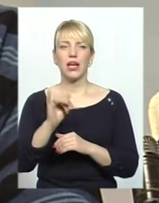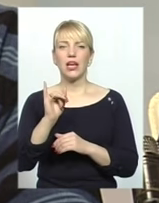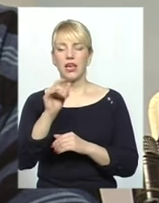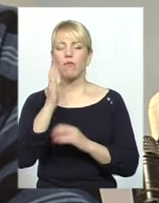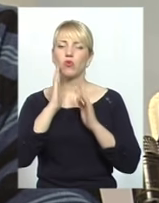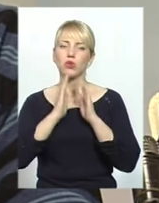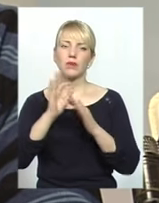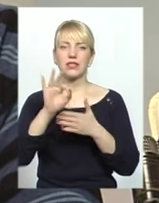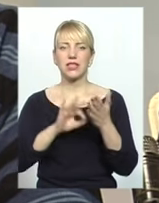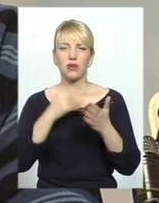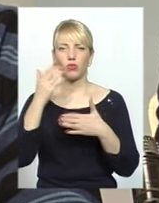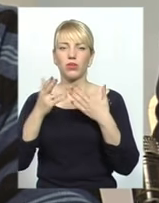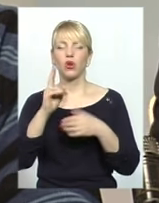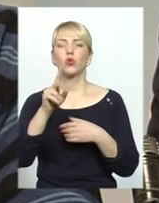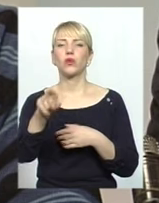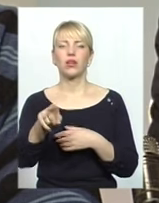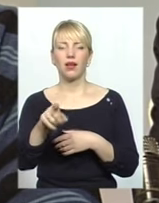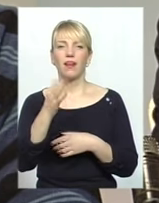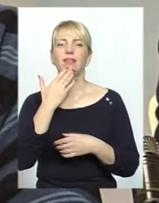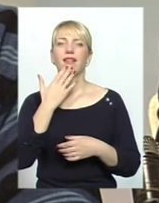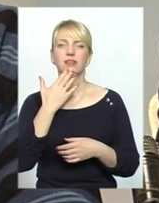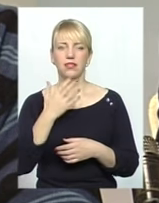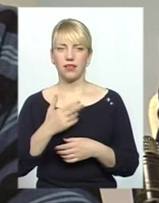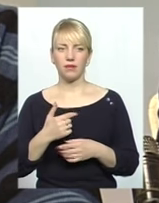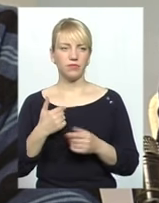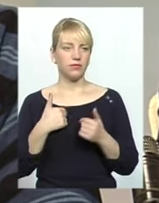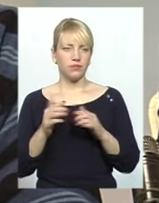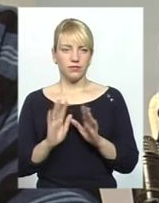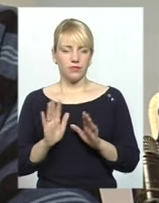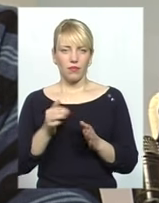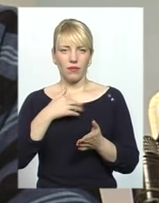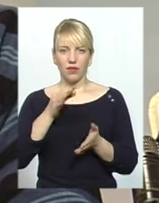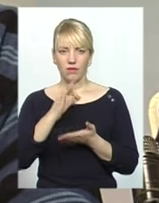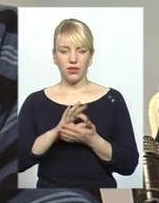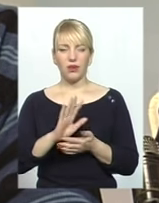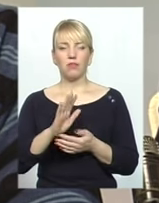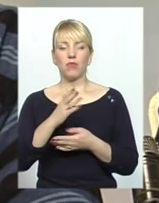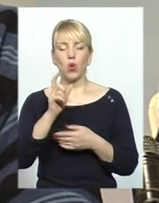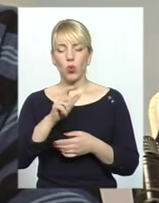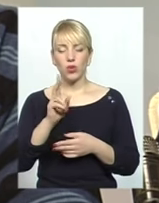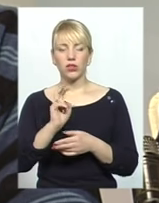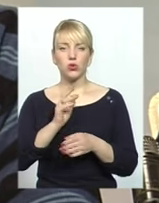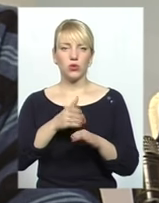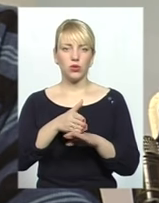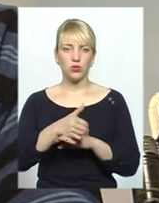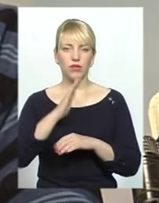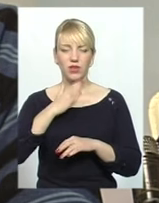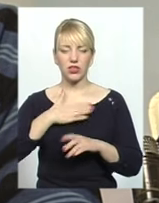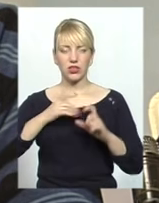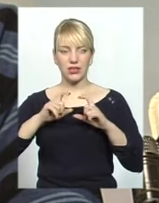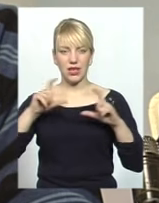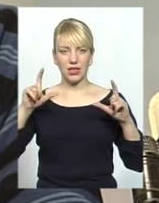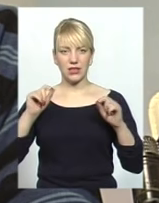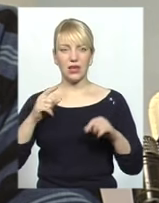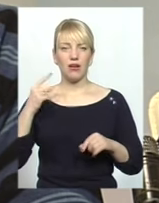нації, хто ти по конфесії. Це не входить в нашу компетенцію. Люди, які переступають в поріг наших закладів, в першу